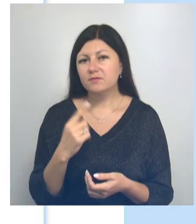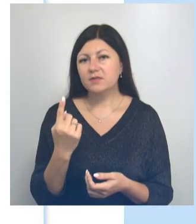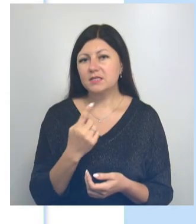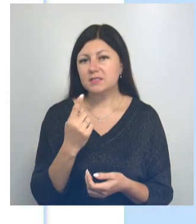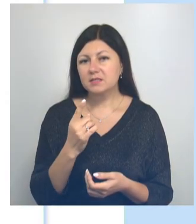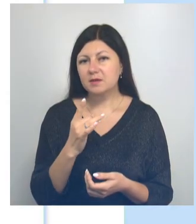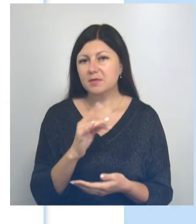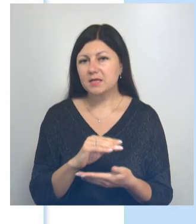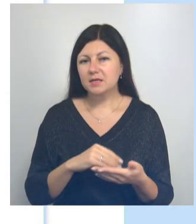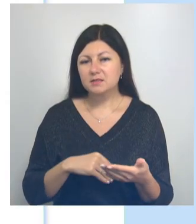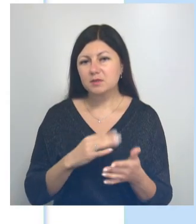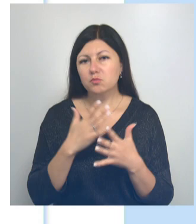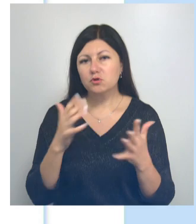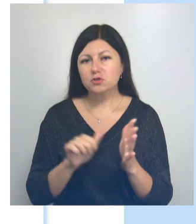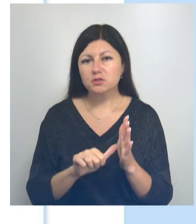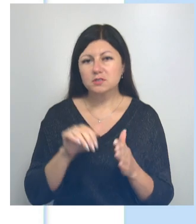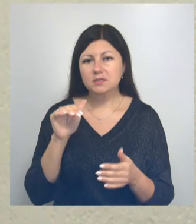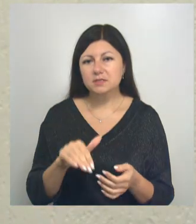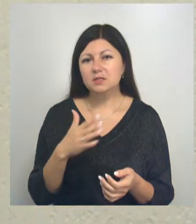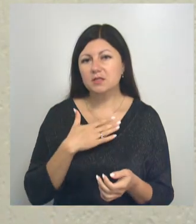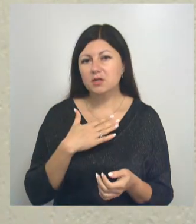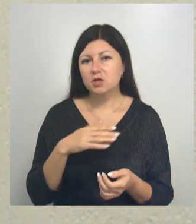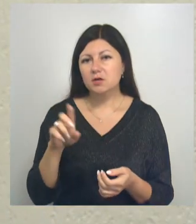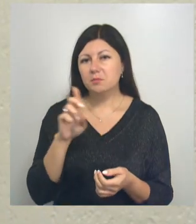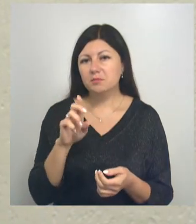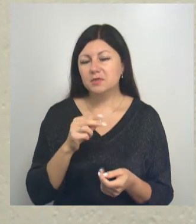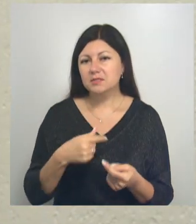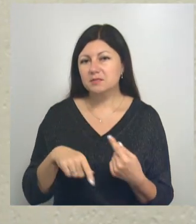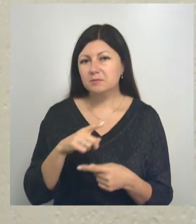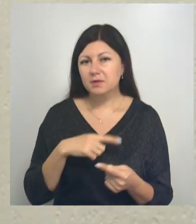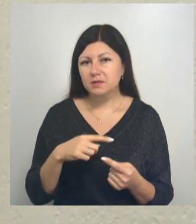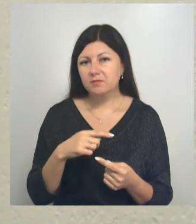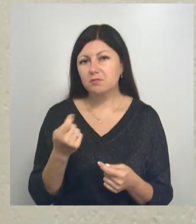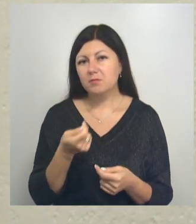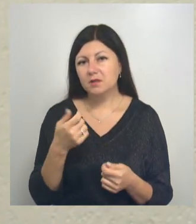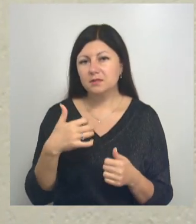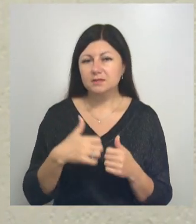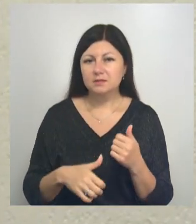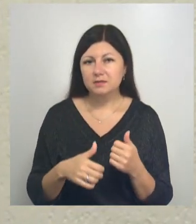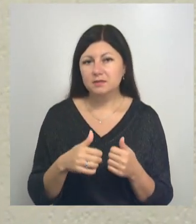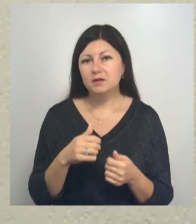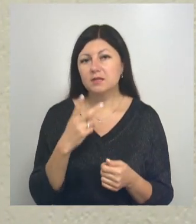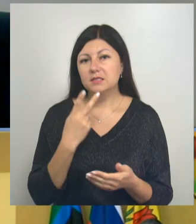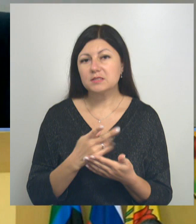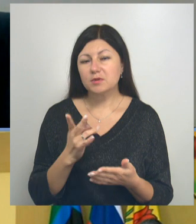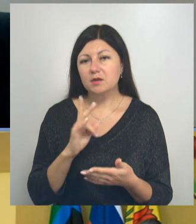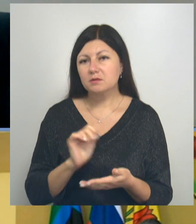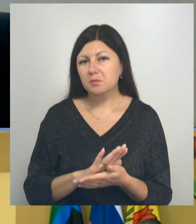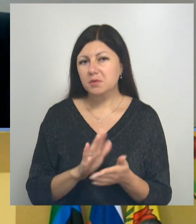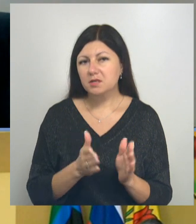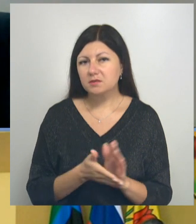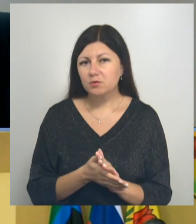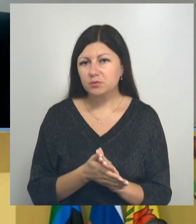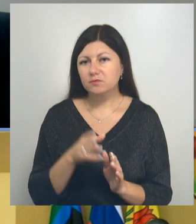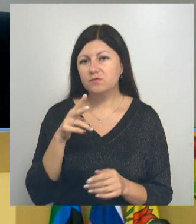реестре больше 60 тысяч наших бизнесменов малой и средней руки. И несмотря на оперативную обстановку в регионе в